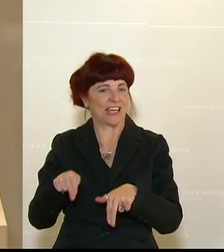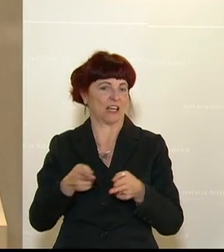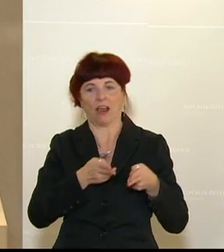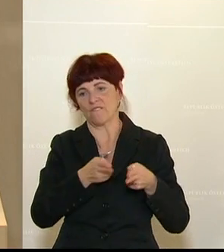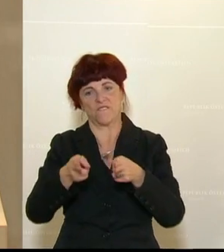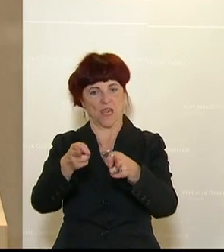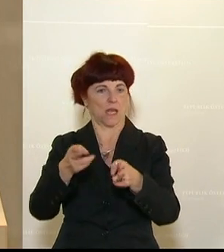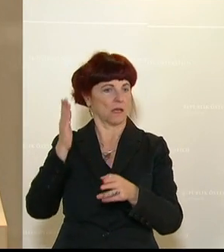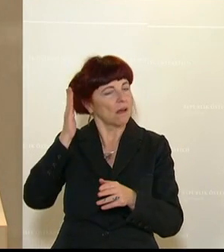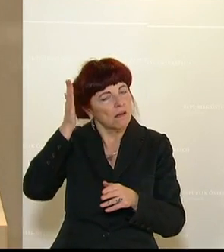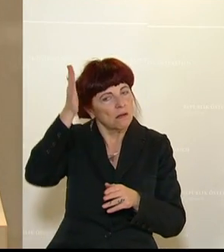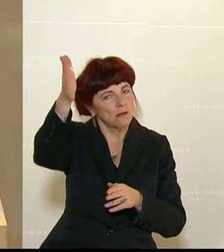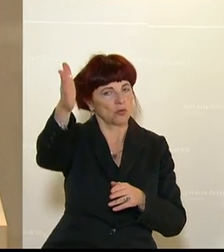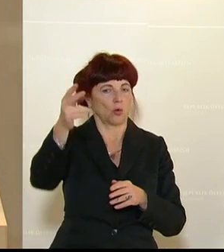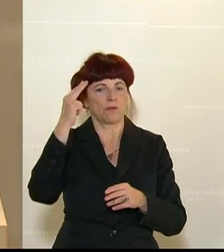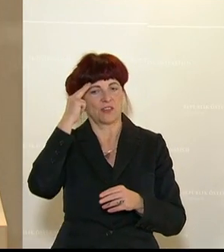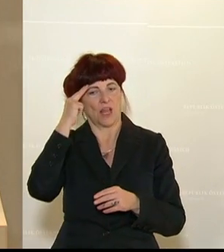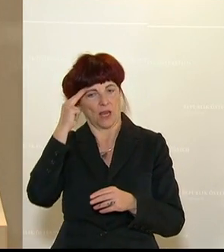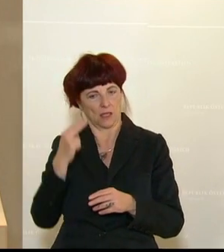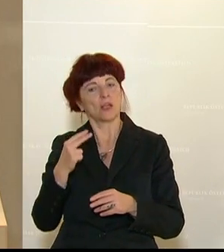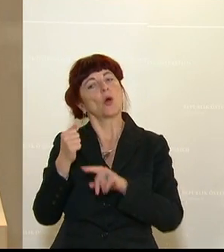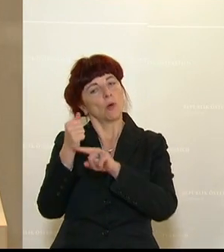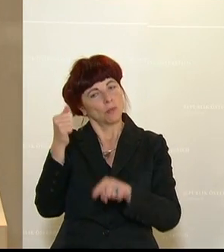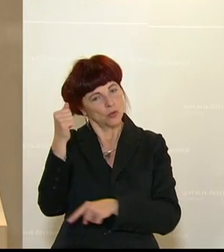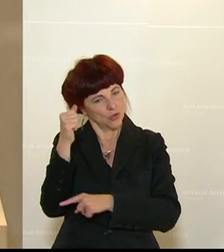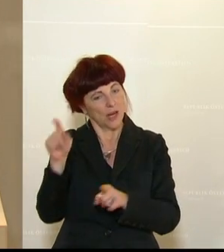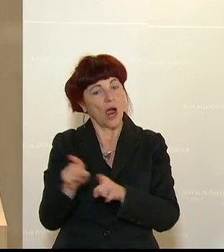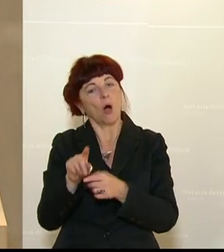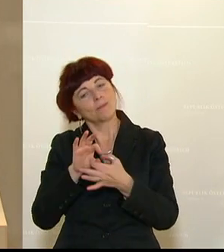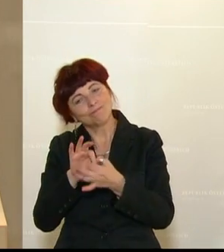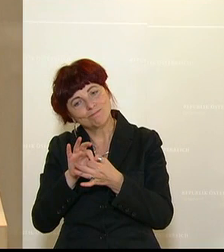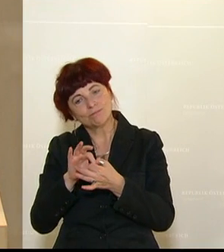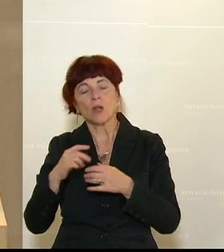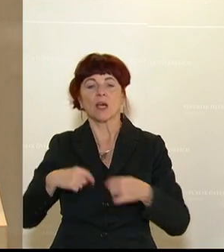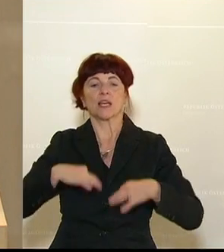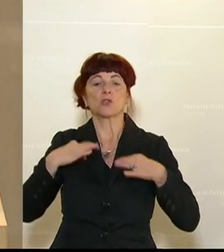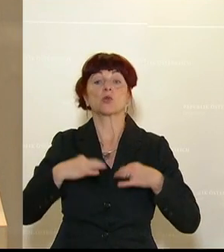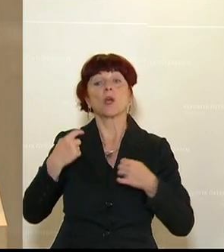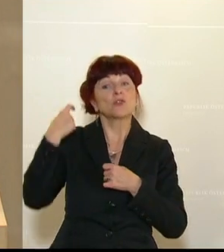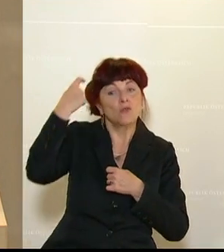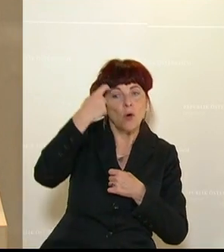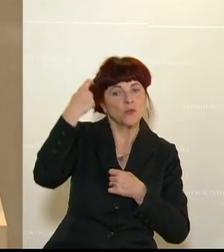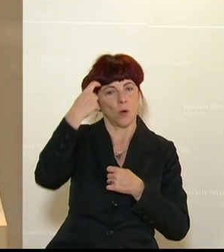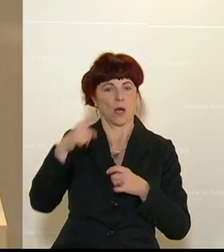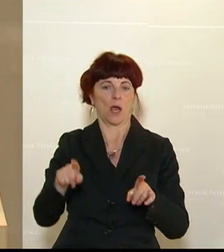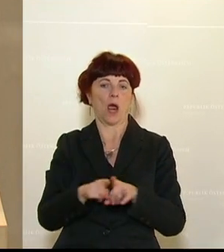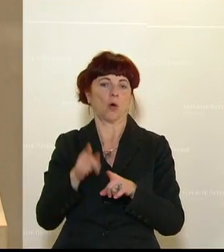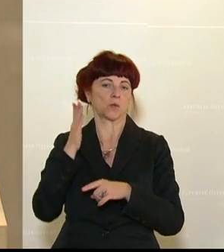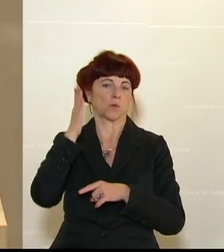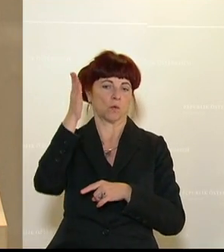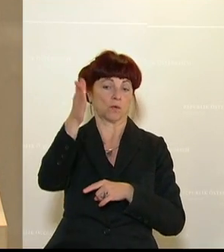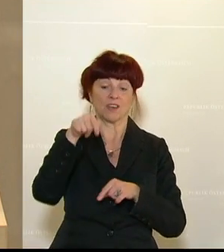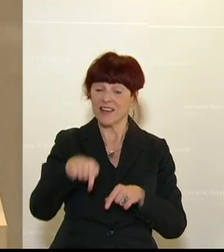zukunftsorientiert ist und einen Budgetposten hat, der auch in die Gesundheitsvorsorge geht und in die Zukunft geht. Dieses Budget ist unter den